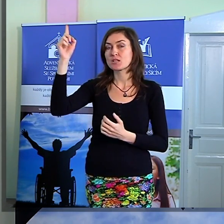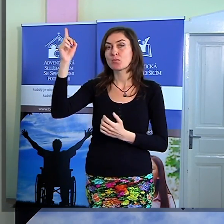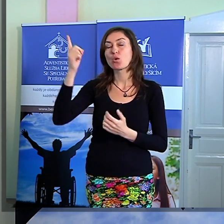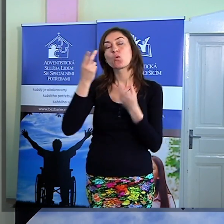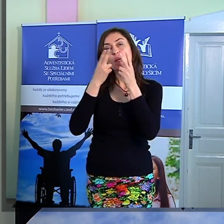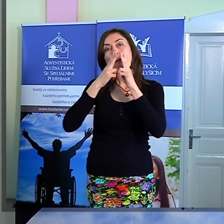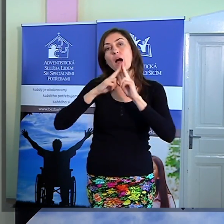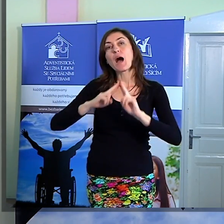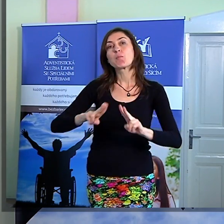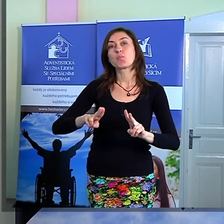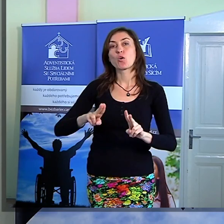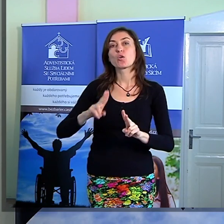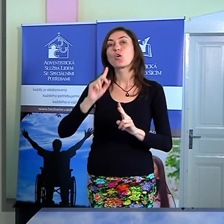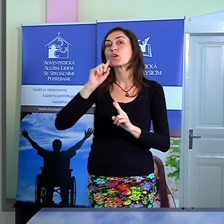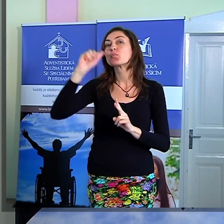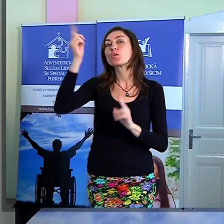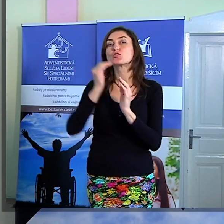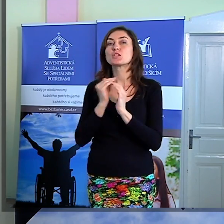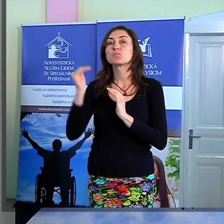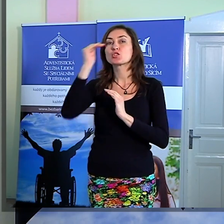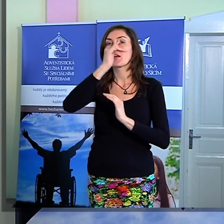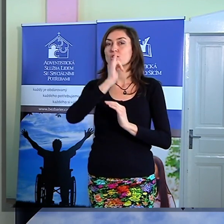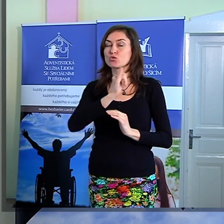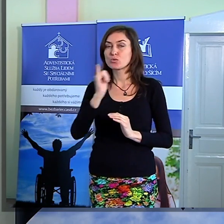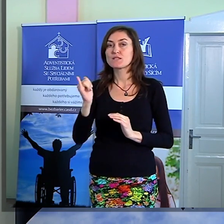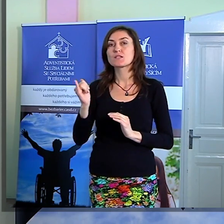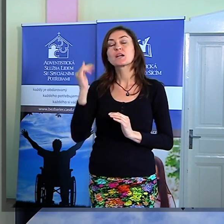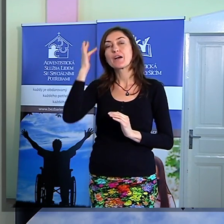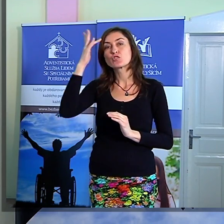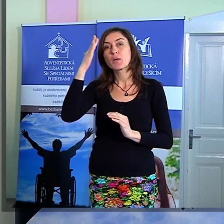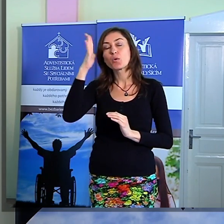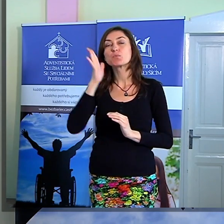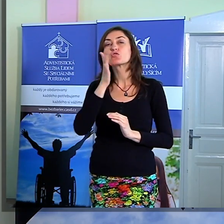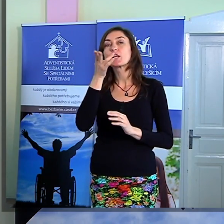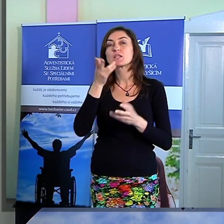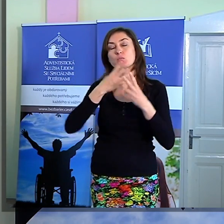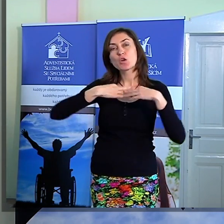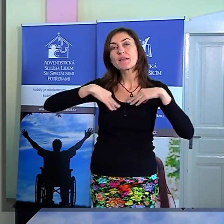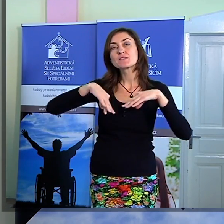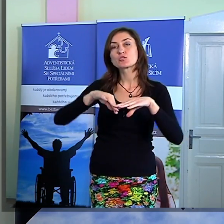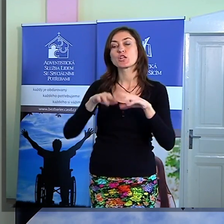pomyšlení, bude střežit vaše srdce i mysl v Kristu Ježíši.